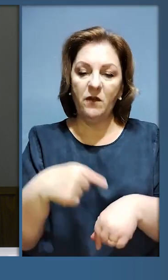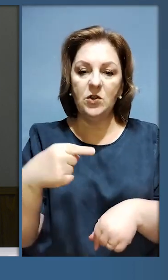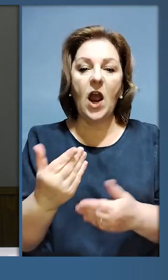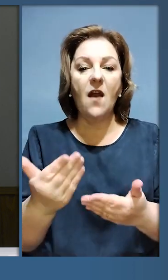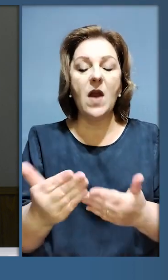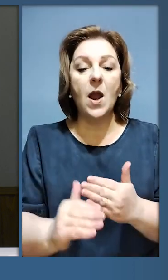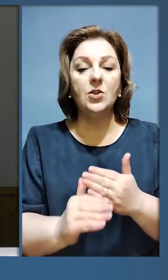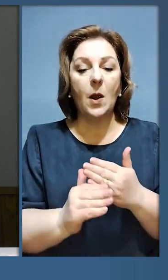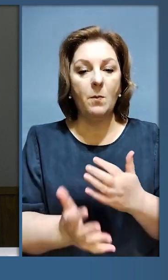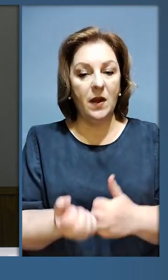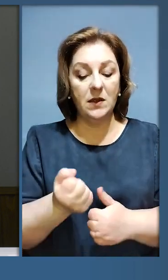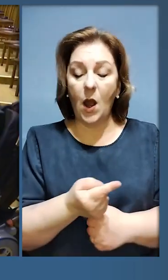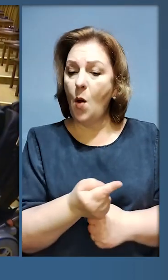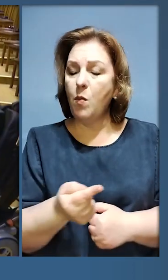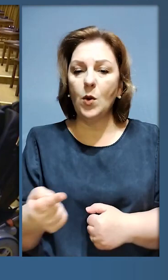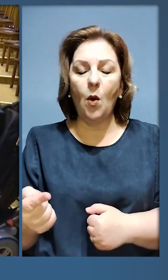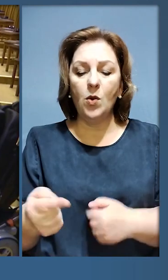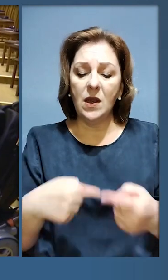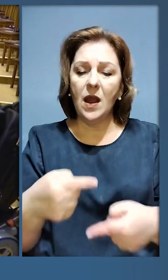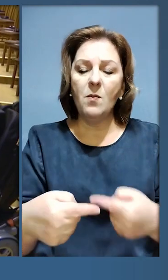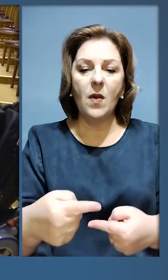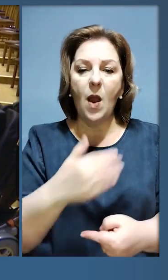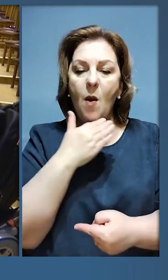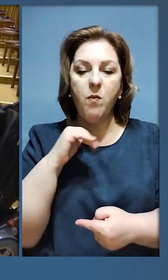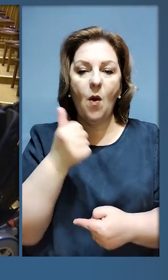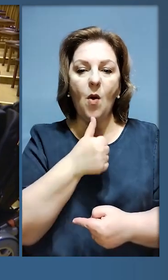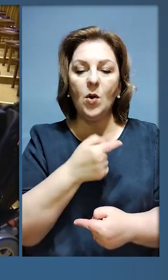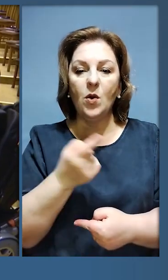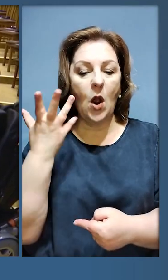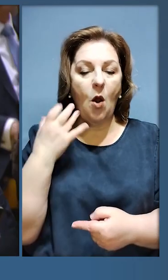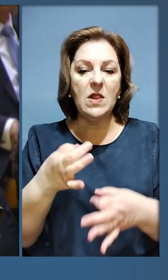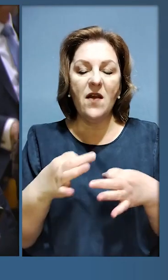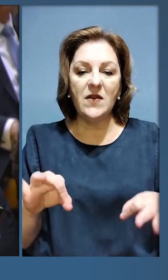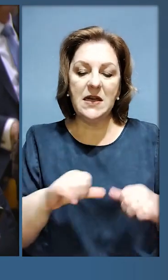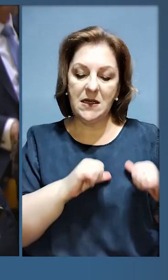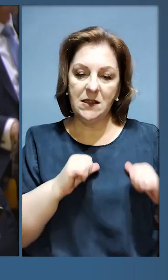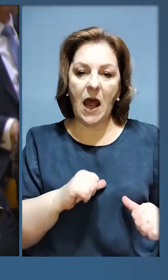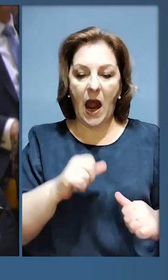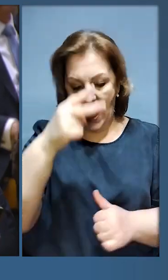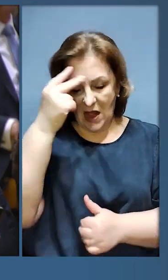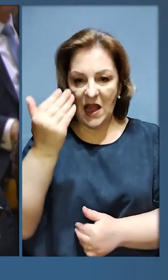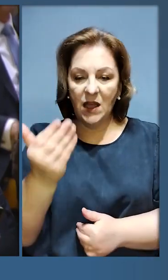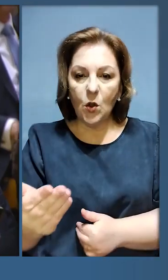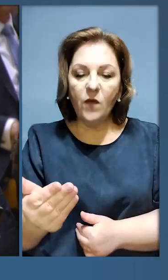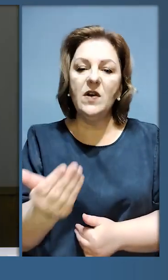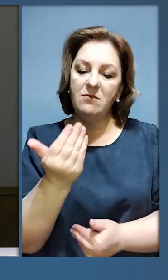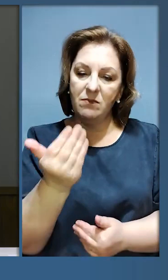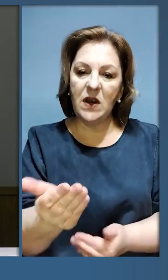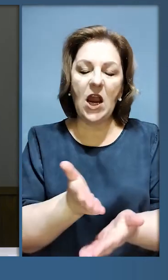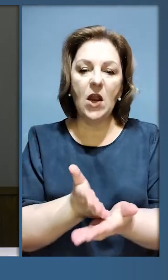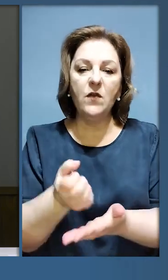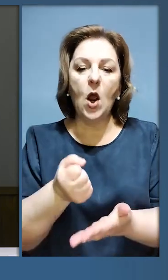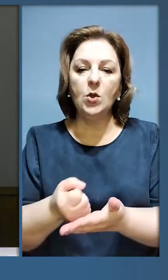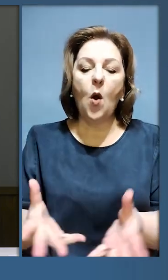постійно відчуваємо вашу підтримку. А й протягом багатьох років, коли вільні серця литовців і